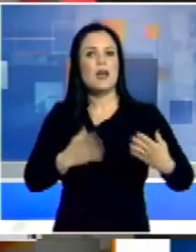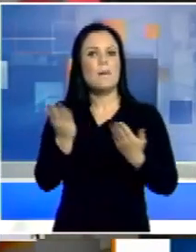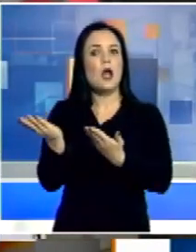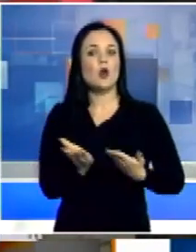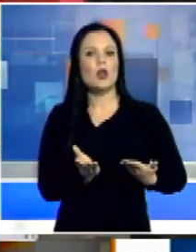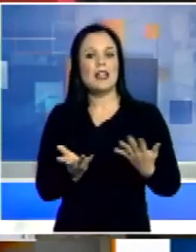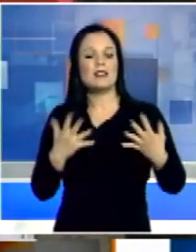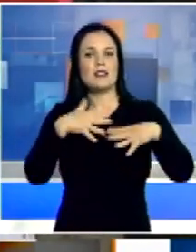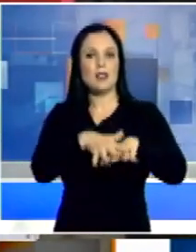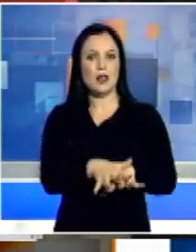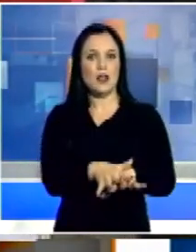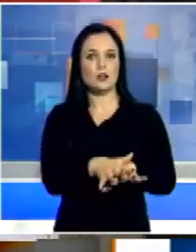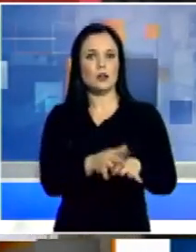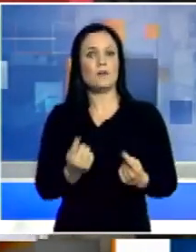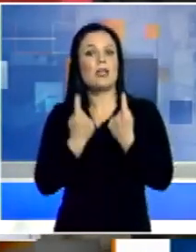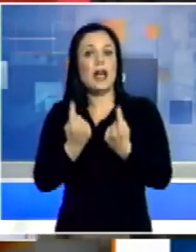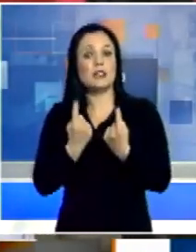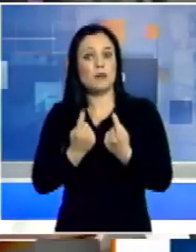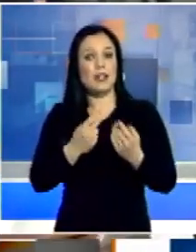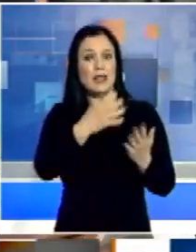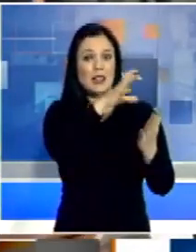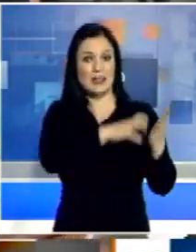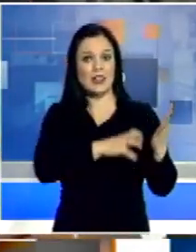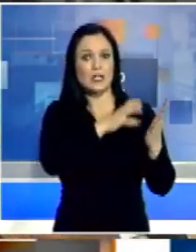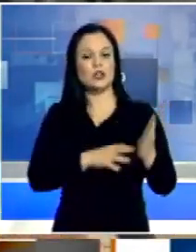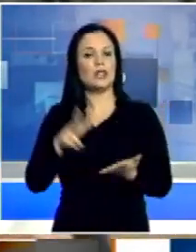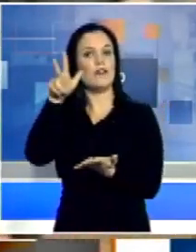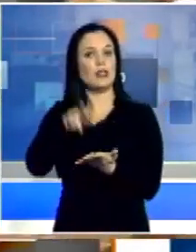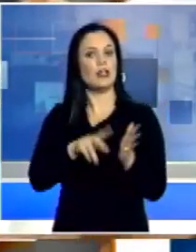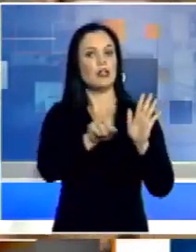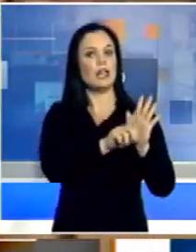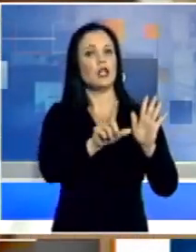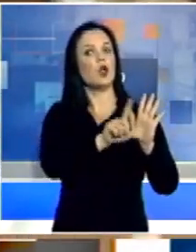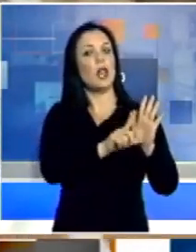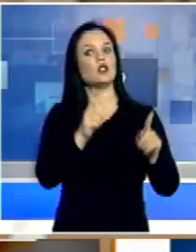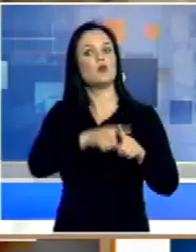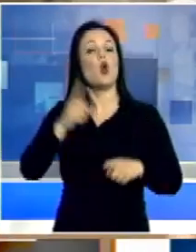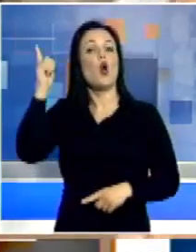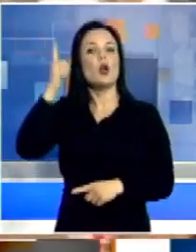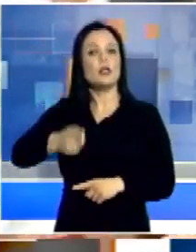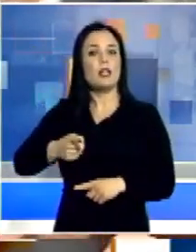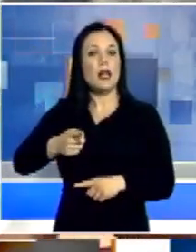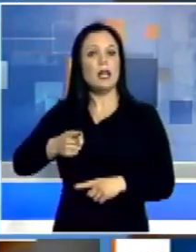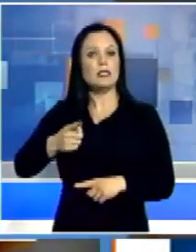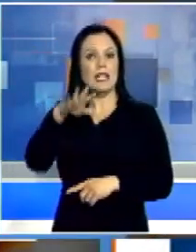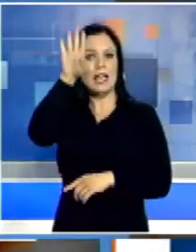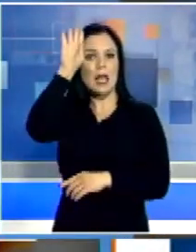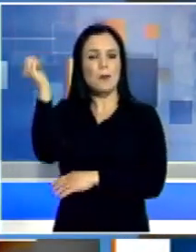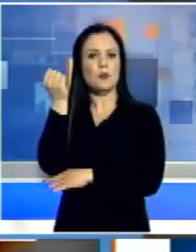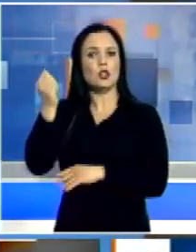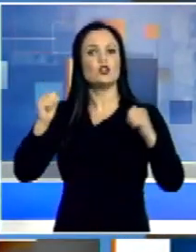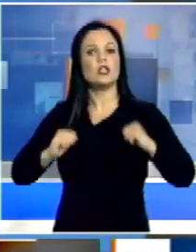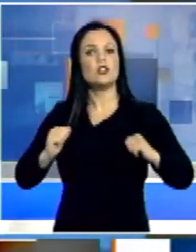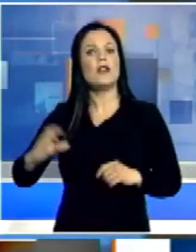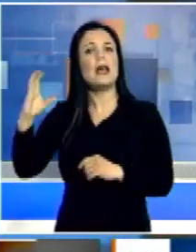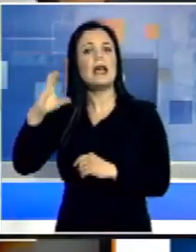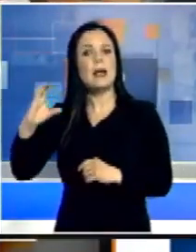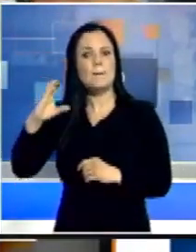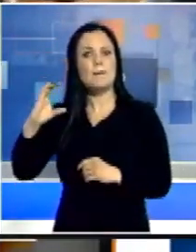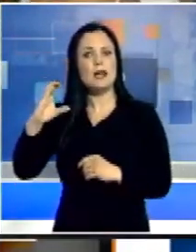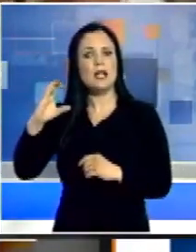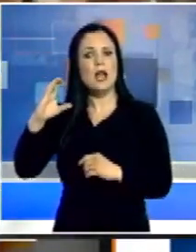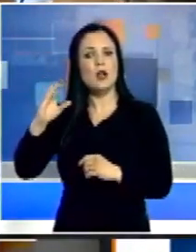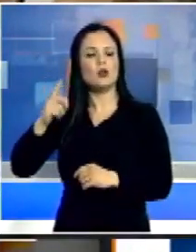Integrazione. E in attesa del testo definitivo del decreto legge e dell'ordinanza del capo della protezione civile, Campanaro ha intanto